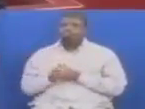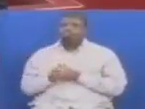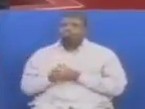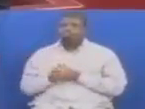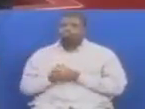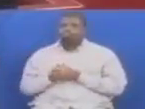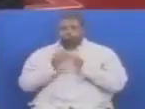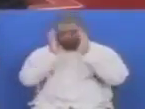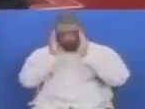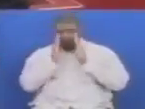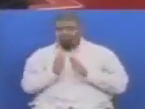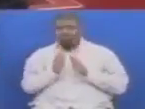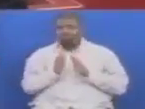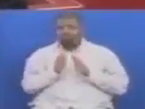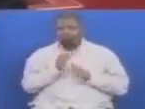Mwishmiwa speaker